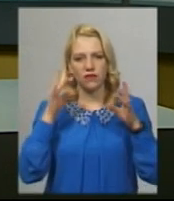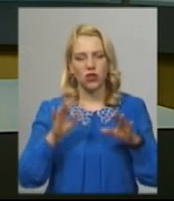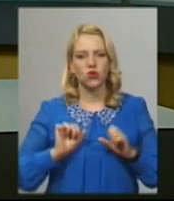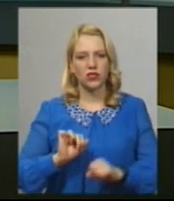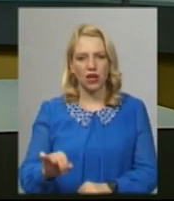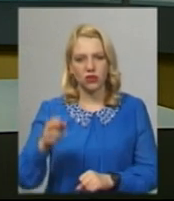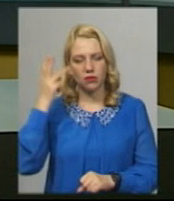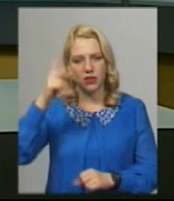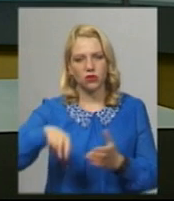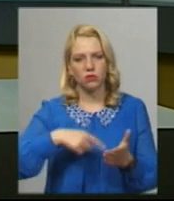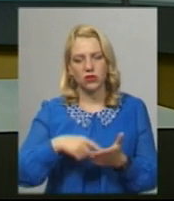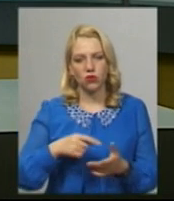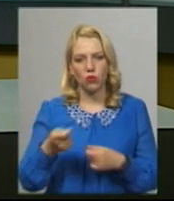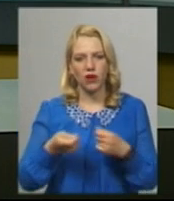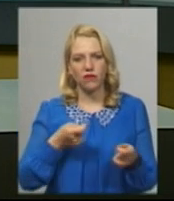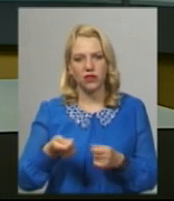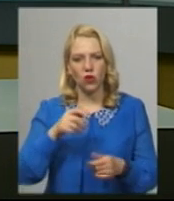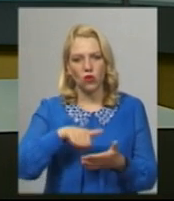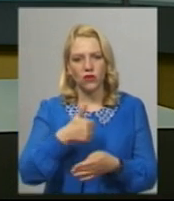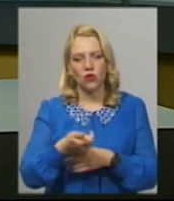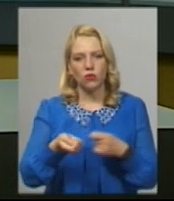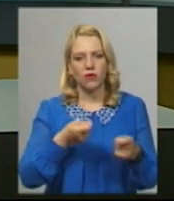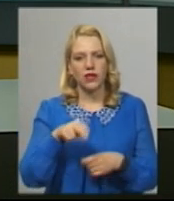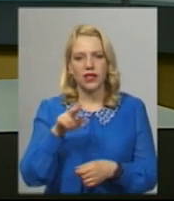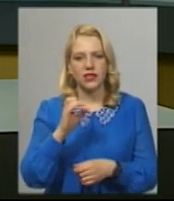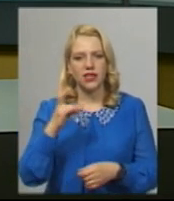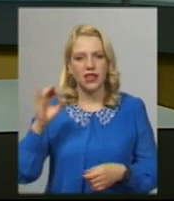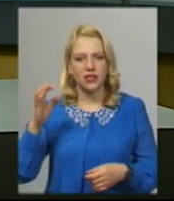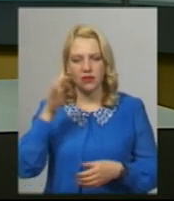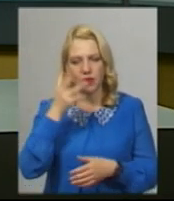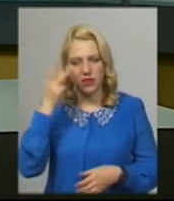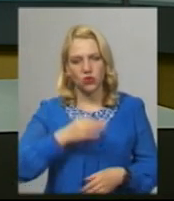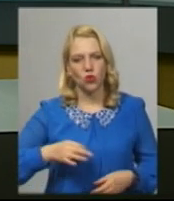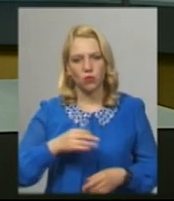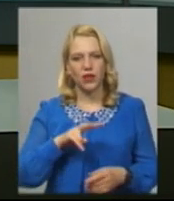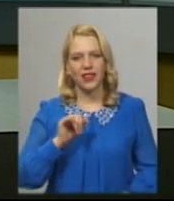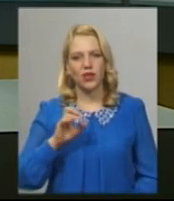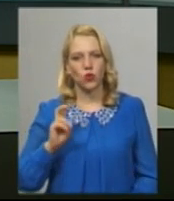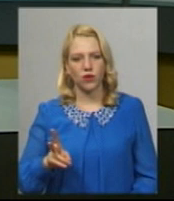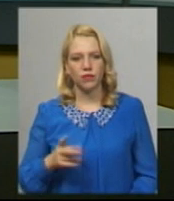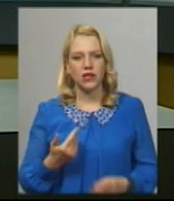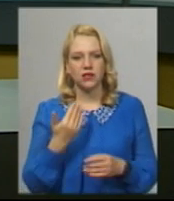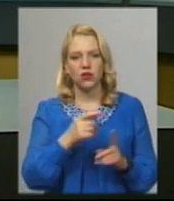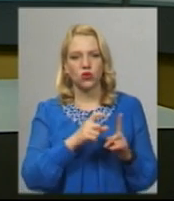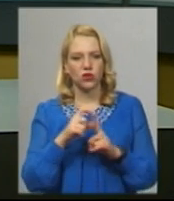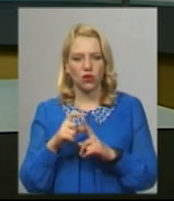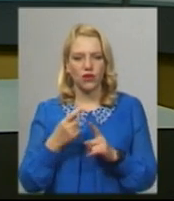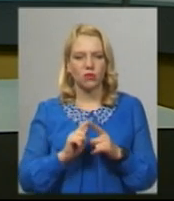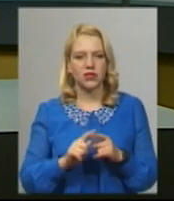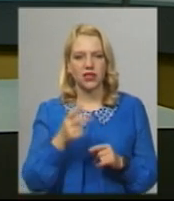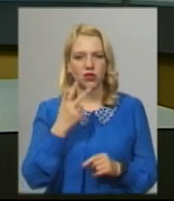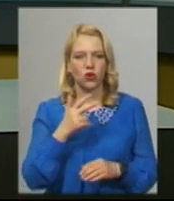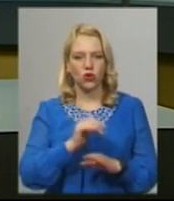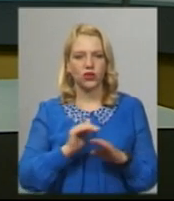Хмельницького міськрайонного управління головного управління ДСНС Хмельницької області Олександр Ленюк За його словами, з них троє